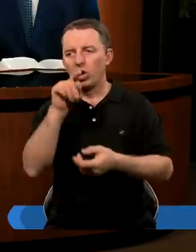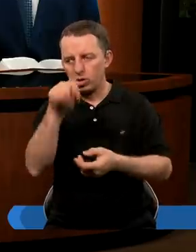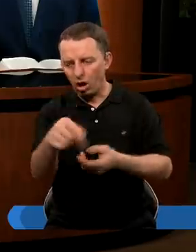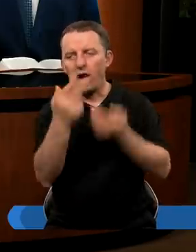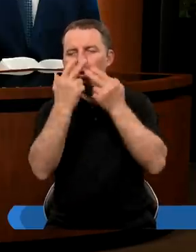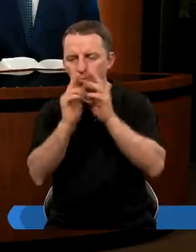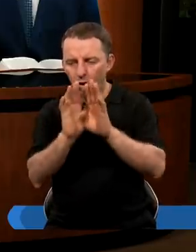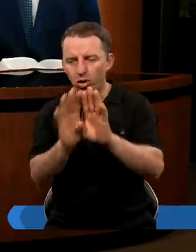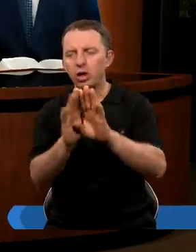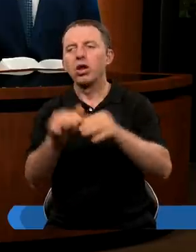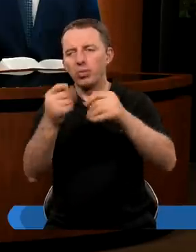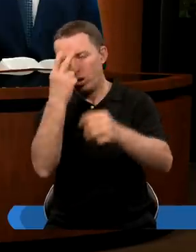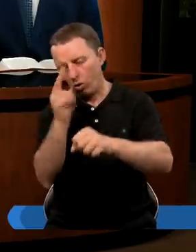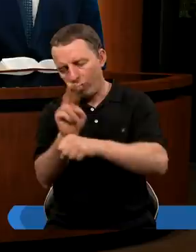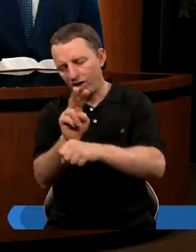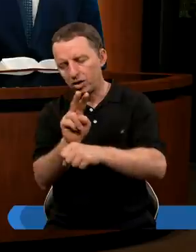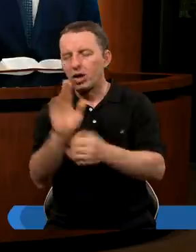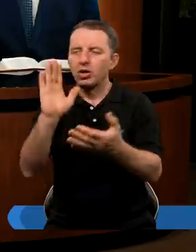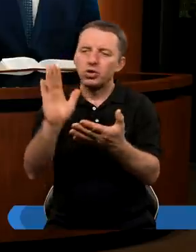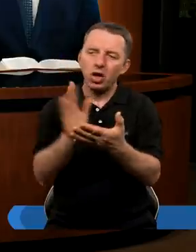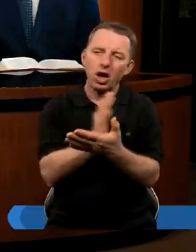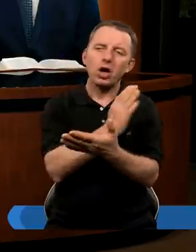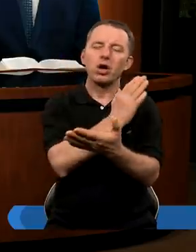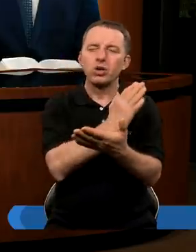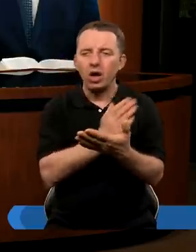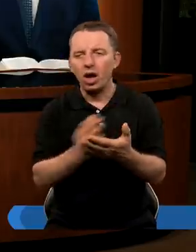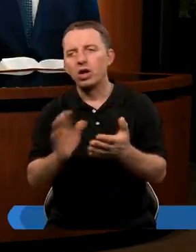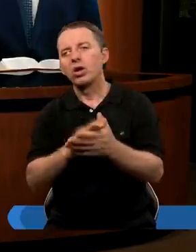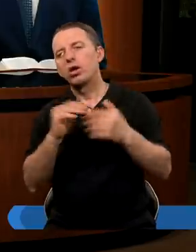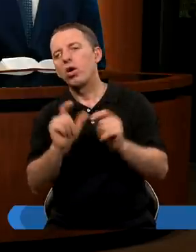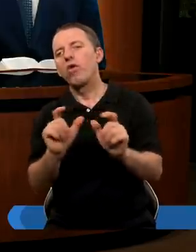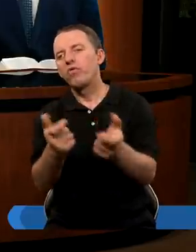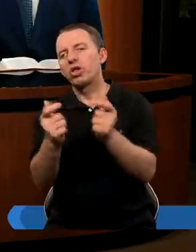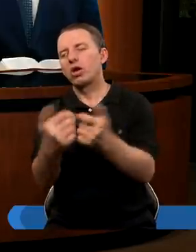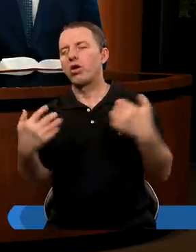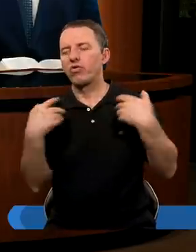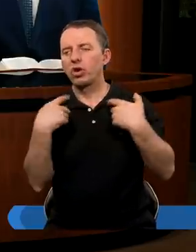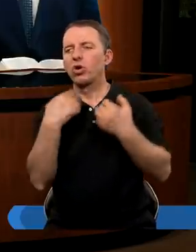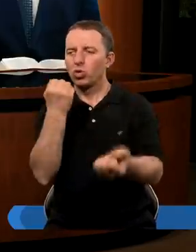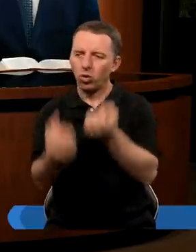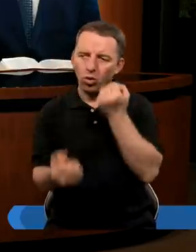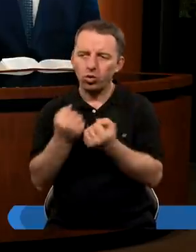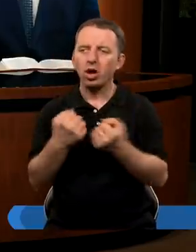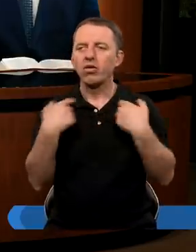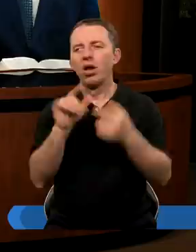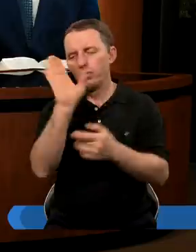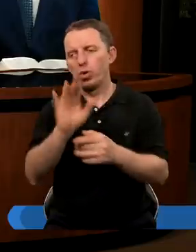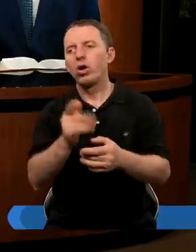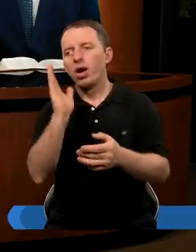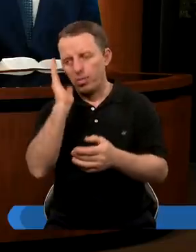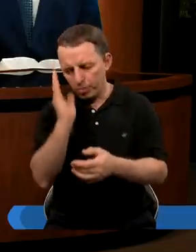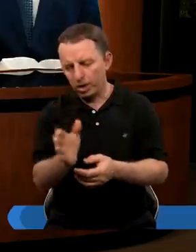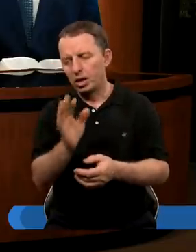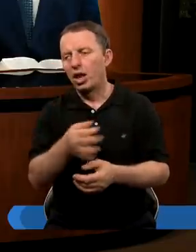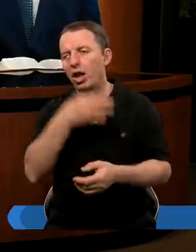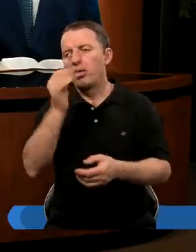pokaże, że wtedy mogę mu ufać, niezależnie od czymkolwiek się wydarzy w moim życiu. Kiedy będą trudne chwile, to wiem, że Pan Bóg